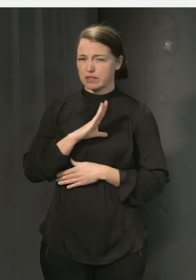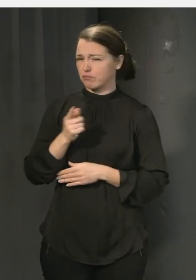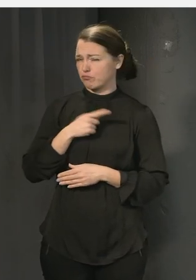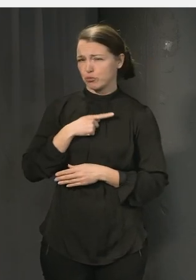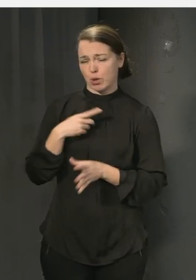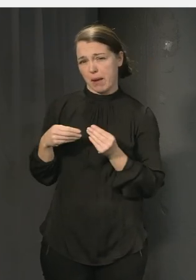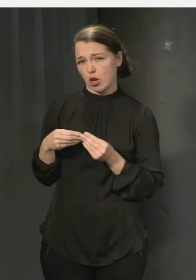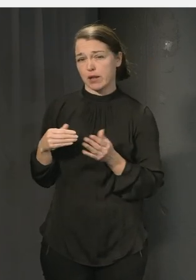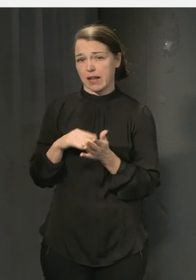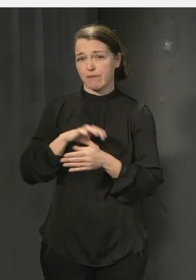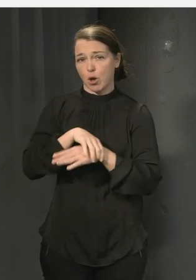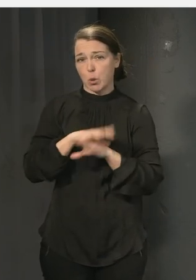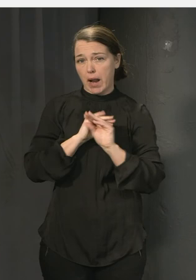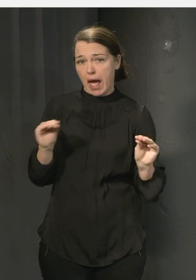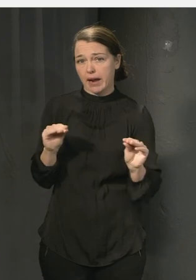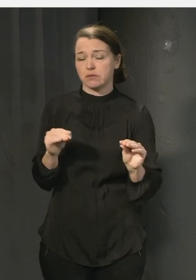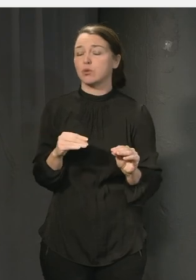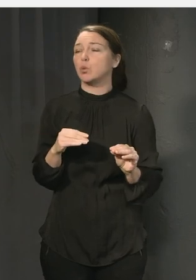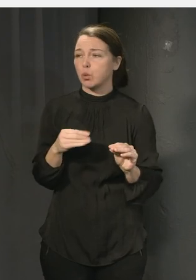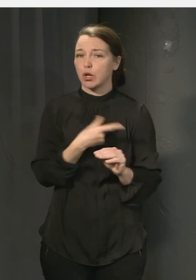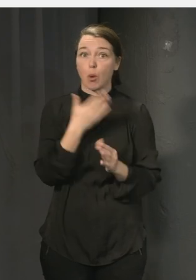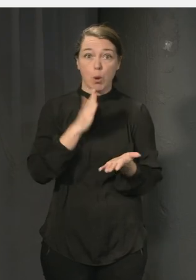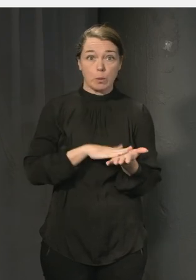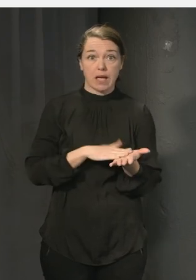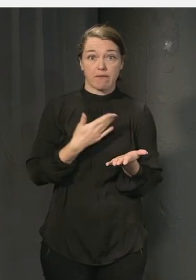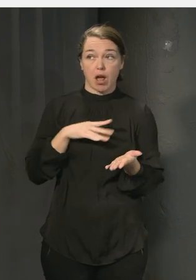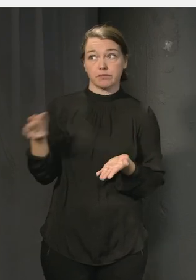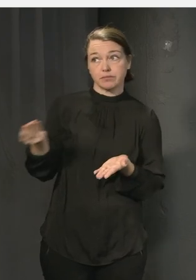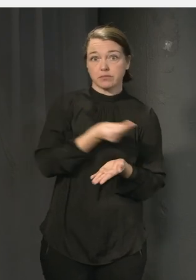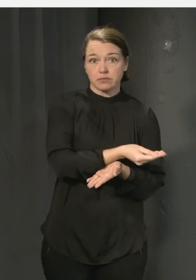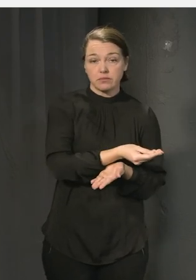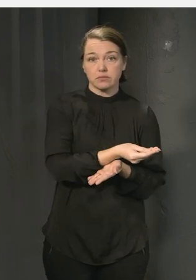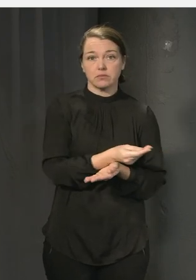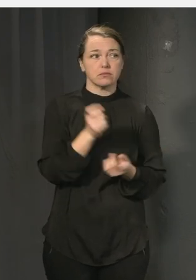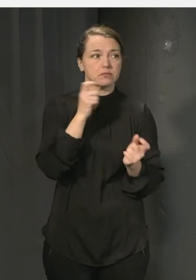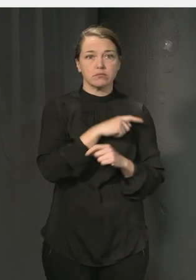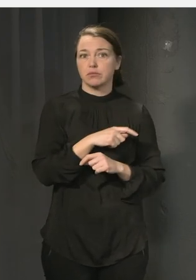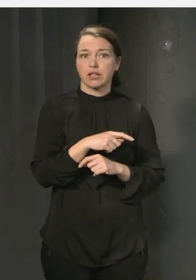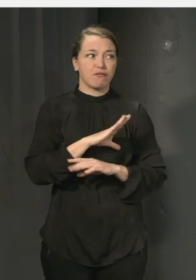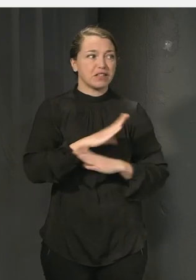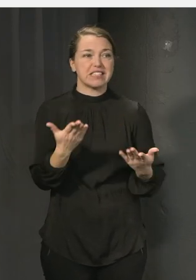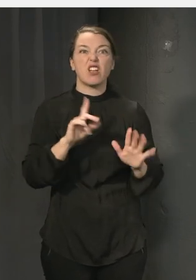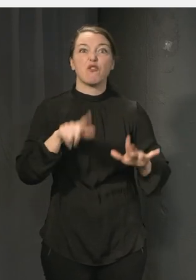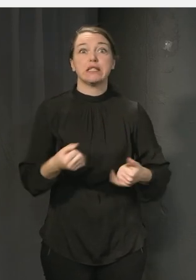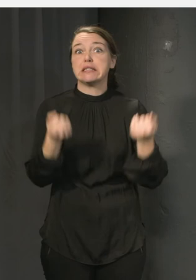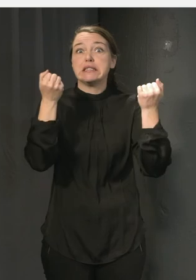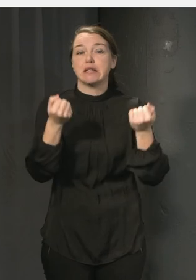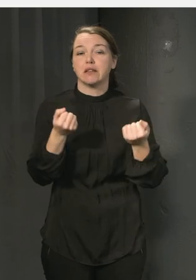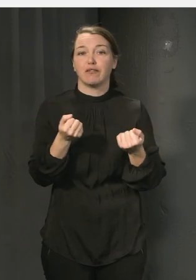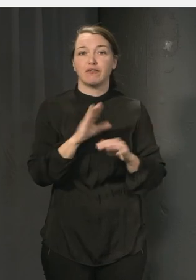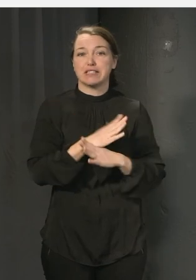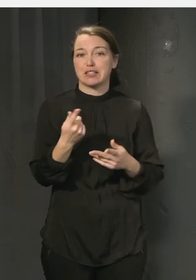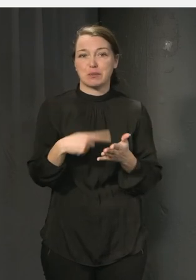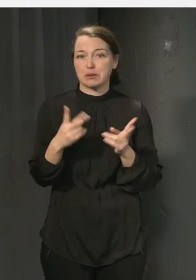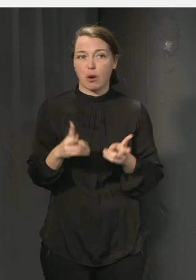förskolelärare som är jätteuppskattat för att det det går inte att börja för tidigt och precis som vi har varit inne på